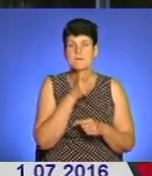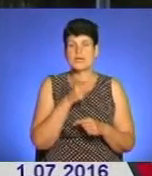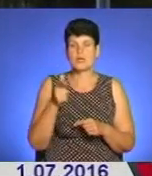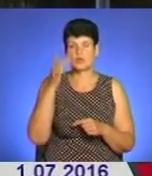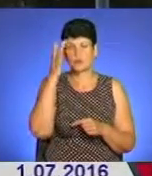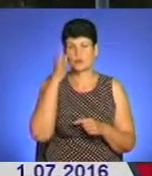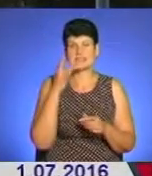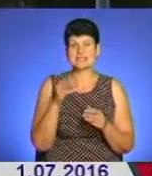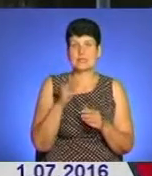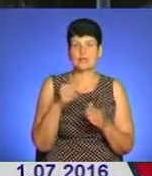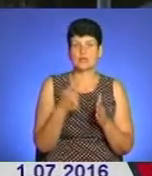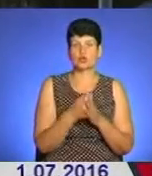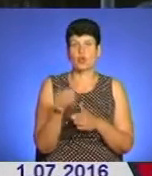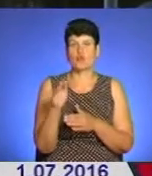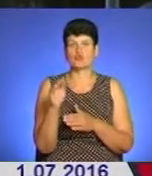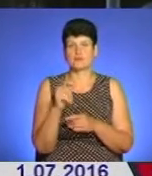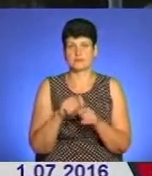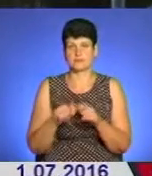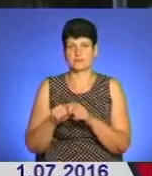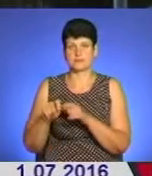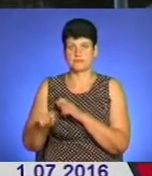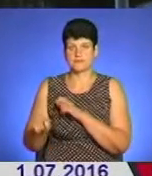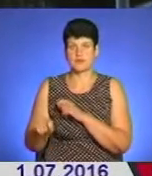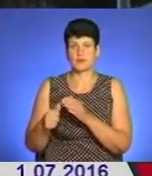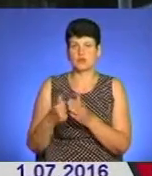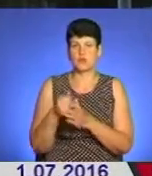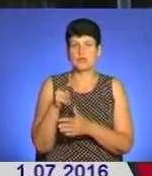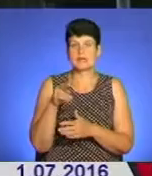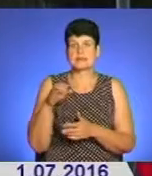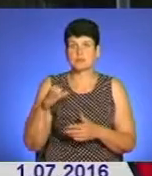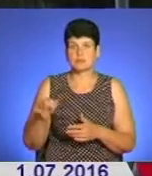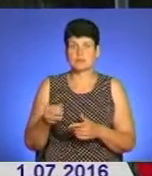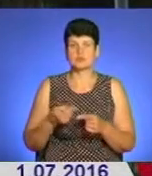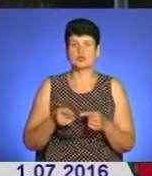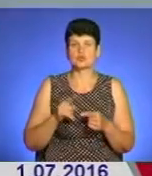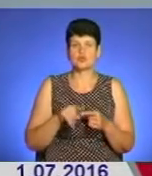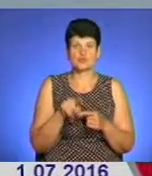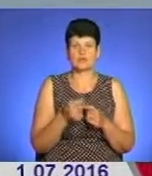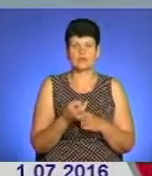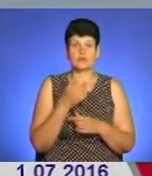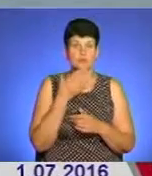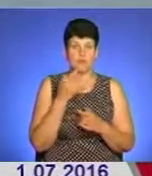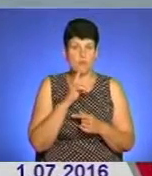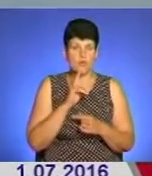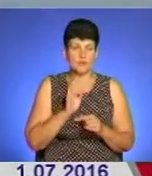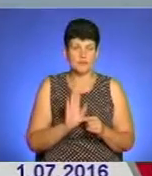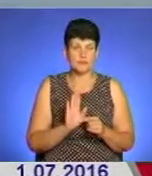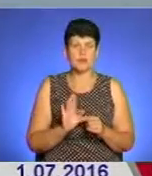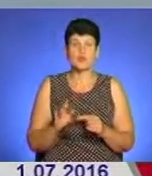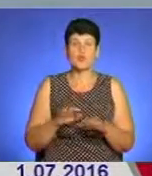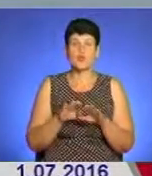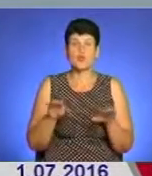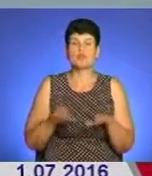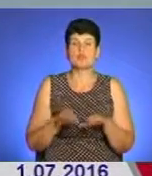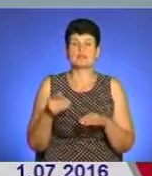від травня до жовтня, власне кажучи, аж полистопад. То такої флори не виявлено. Тож купатись у тернопільській